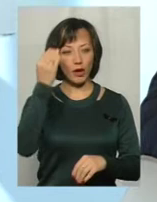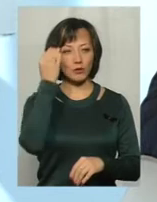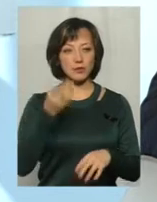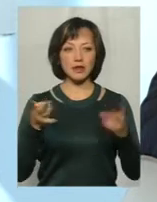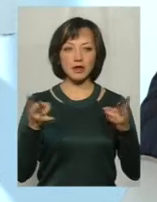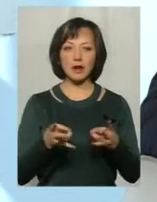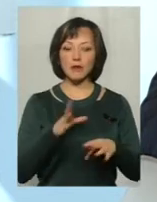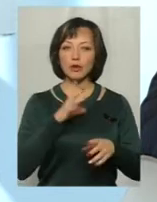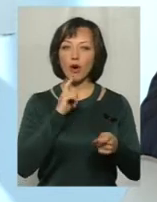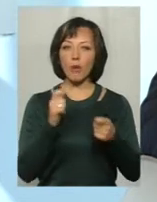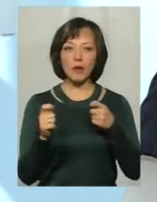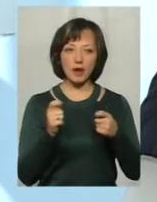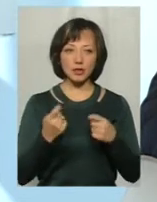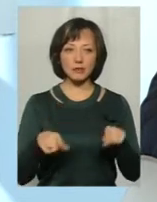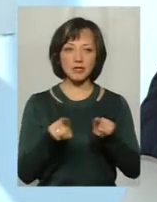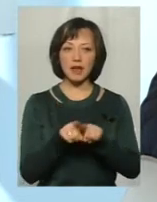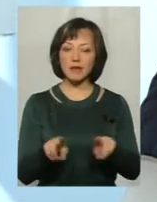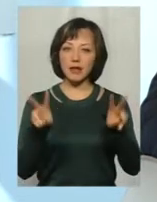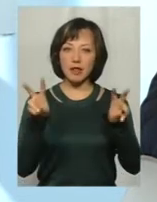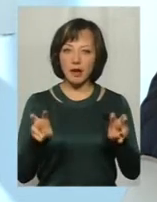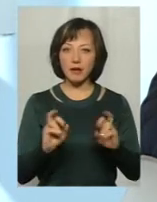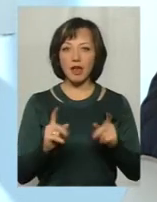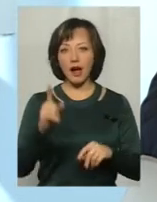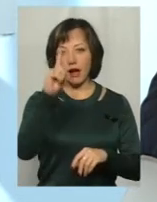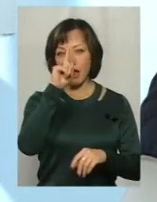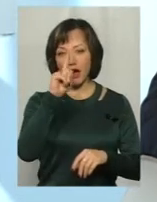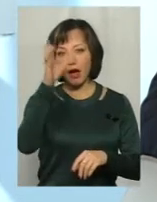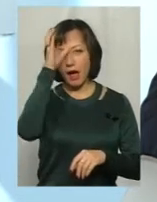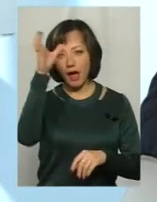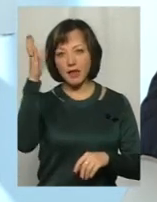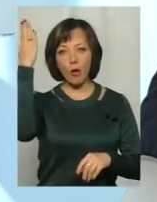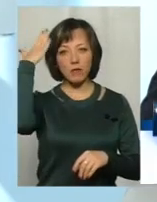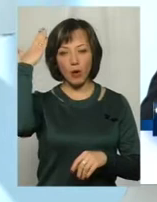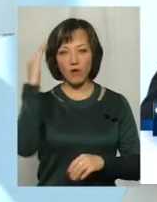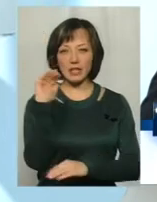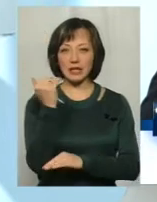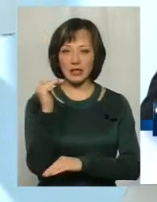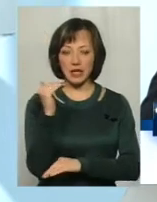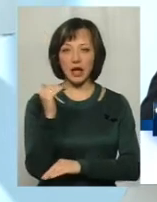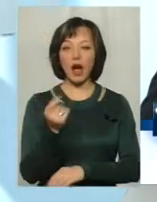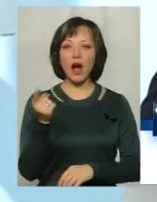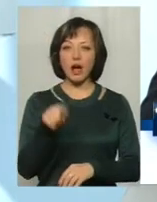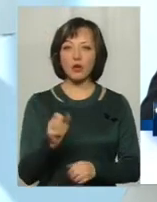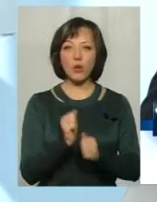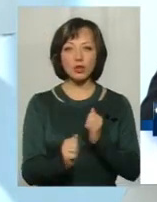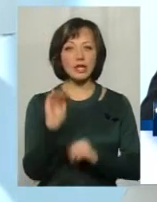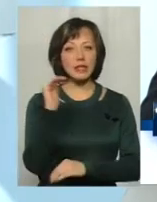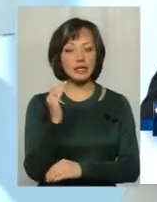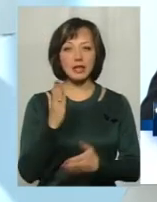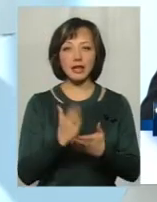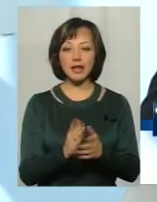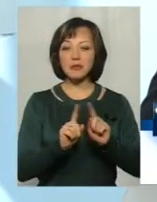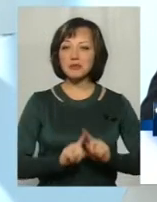що треба дуже бути обережним із такими термінами, як геній, обдарована дитина. Адже кожна дитина є